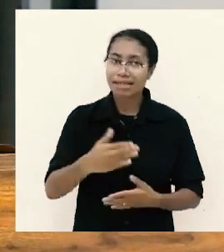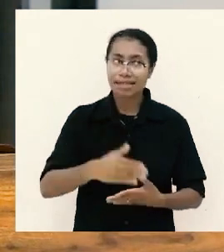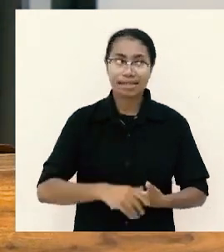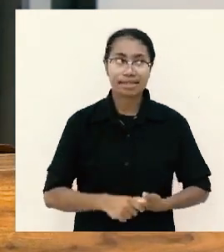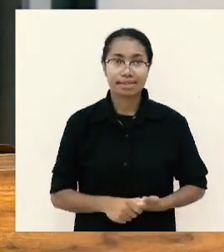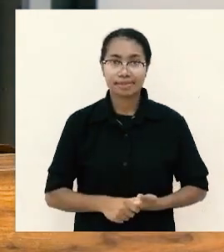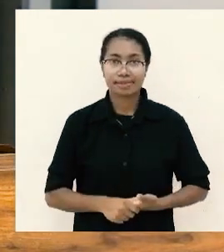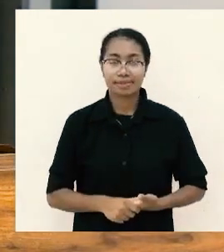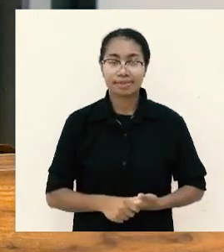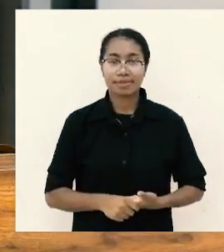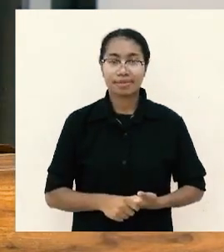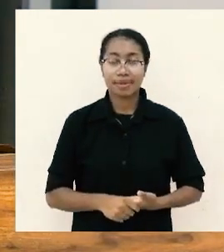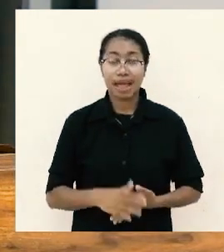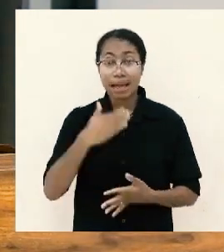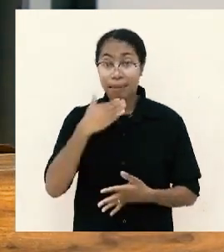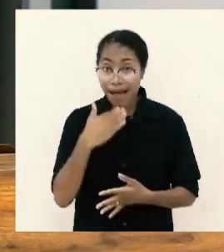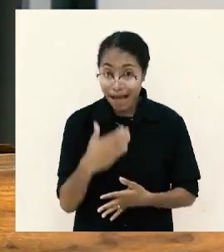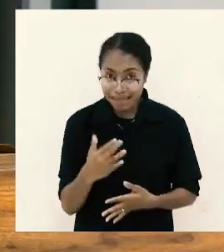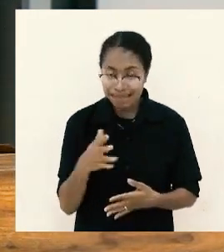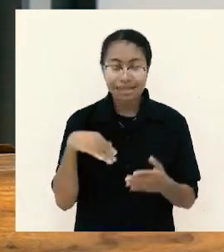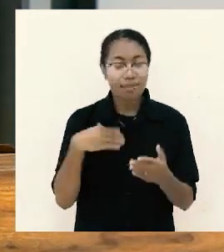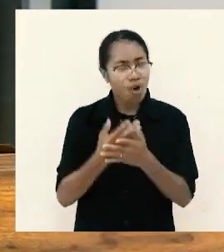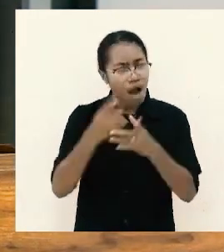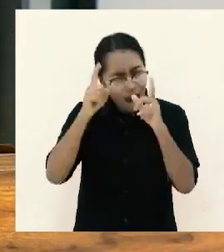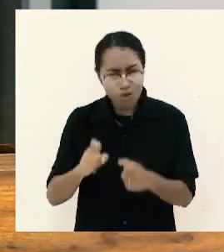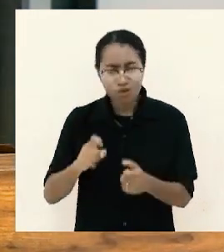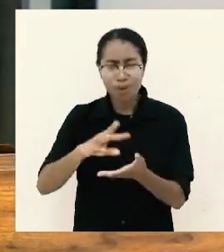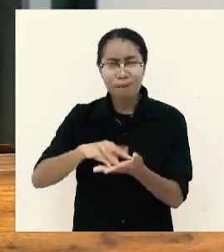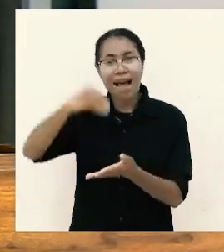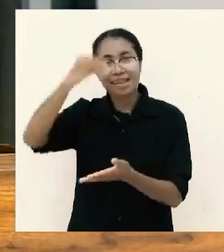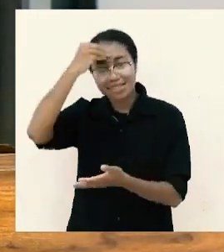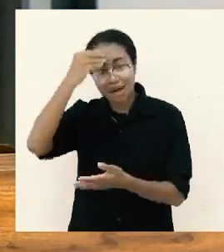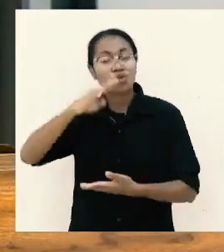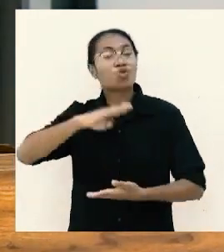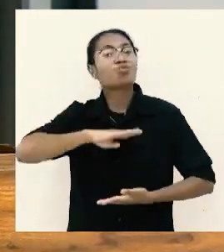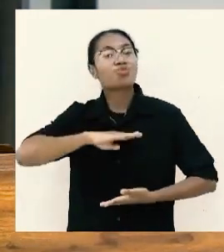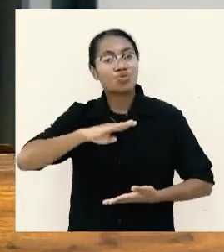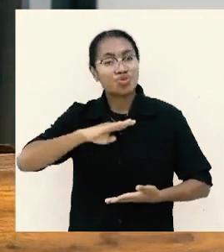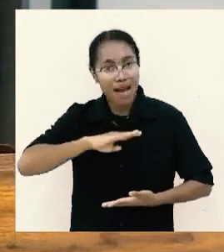lebih dari semua belajar menjadi puas